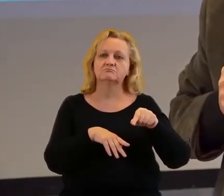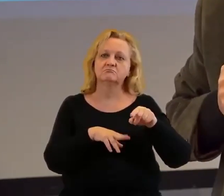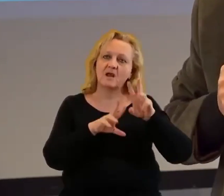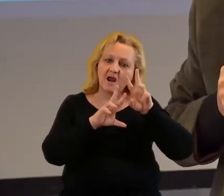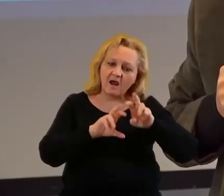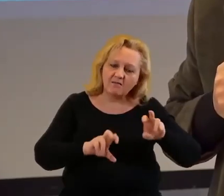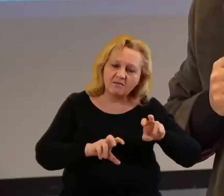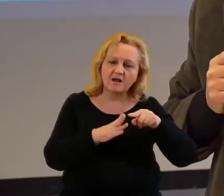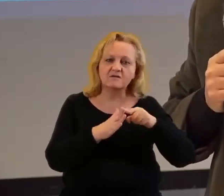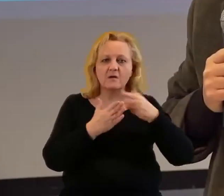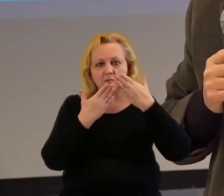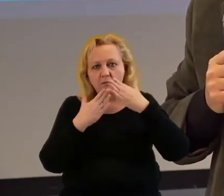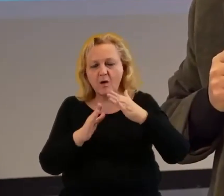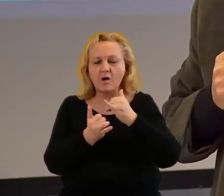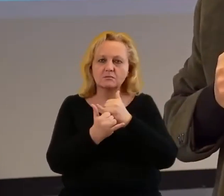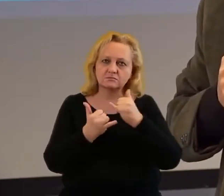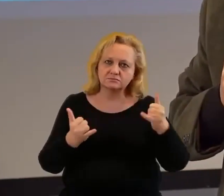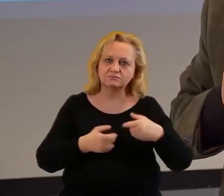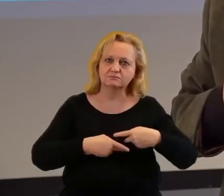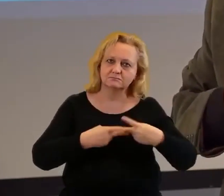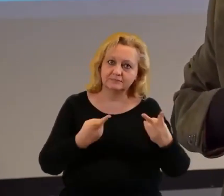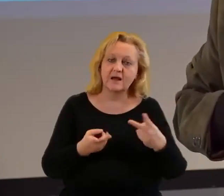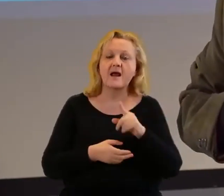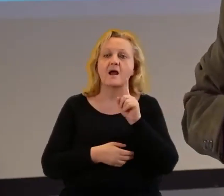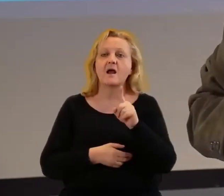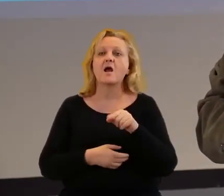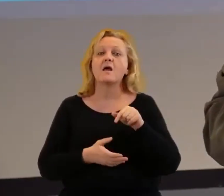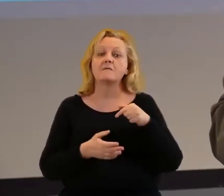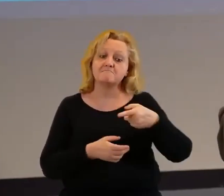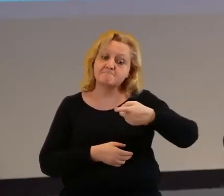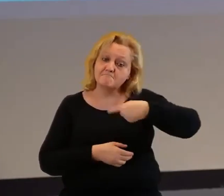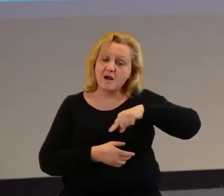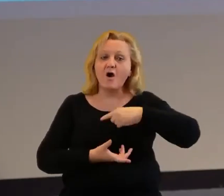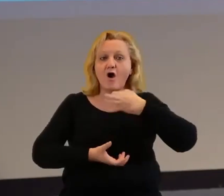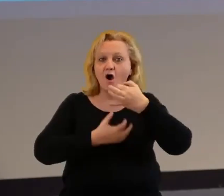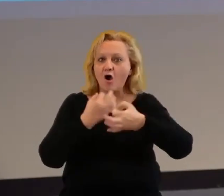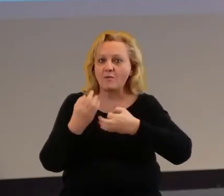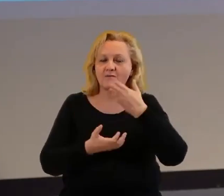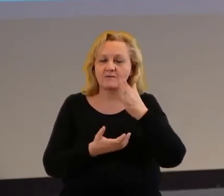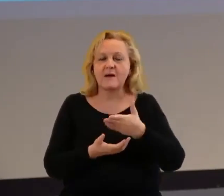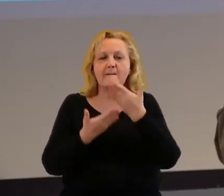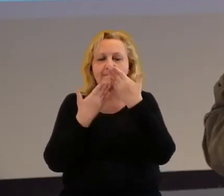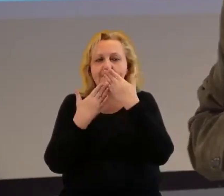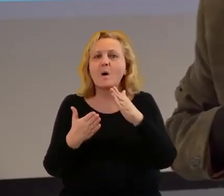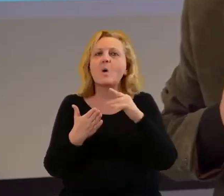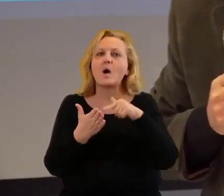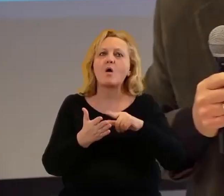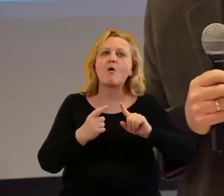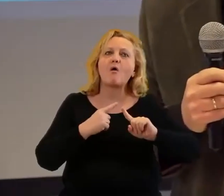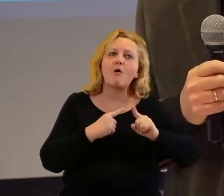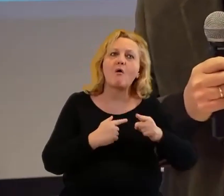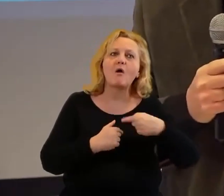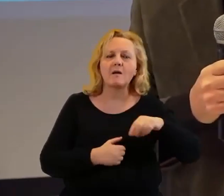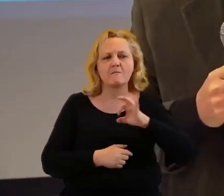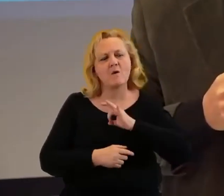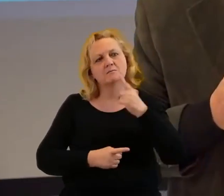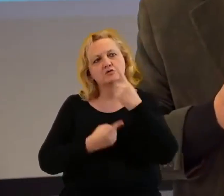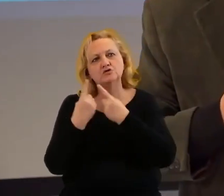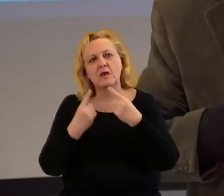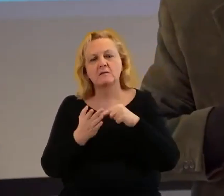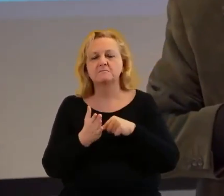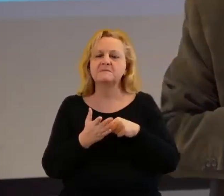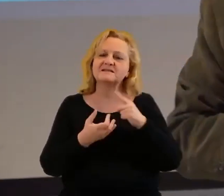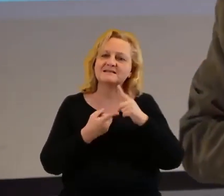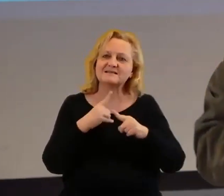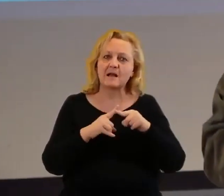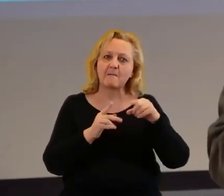analizować i pokazywać, opowiemy, pokażemy organizacje, które według mnie w jakim sensie